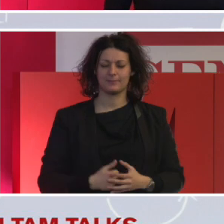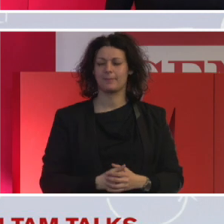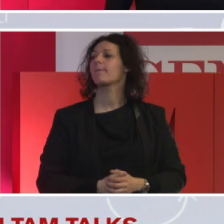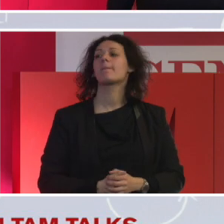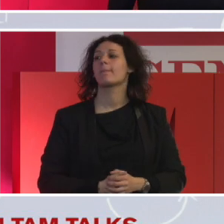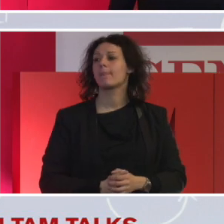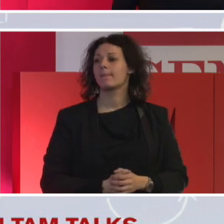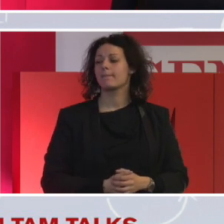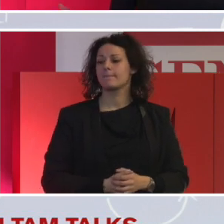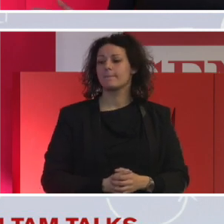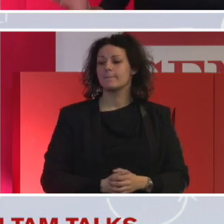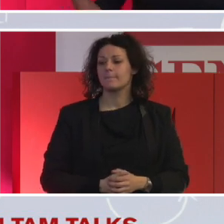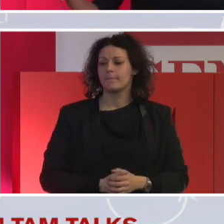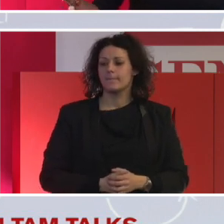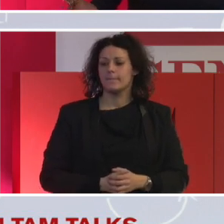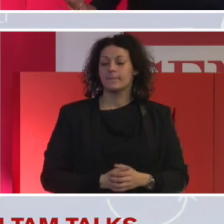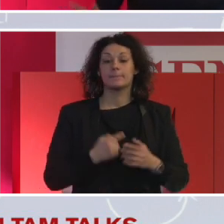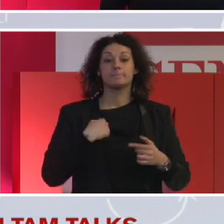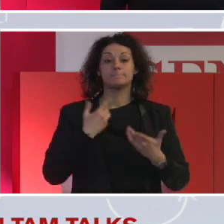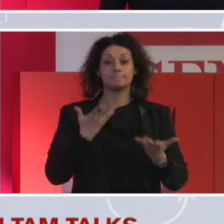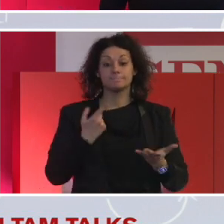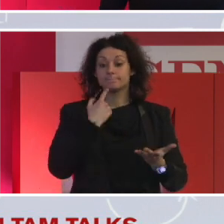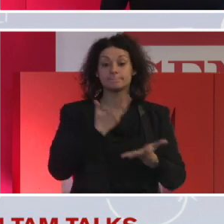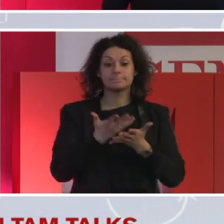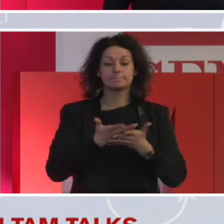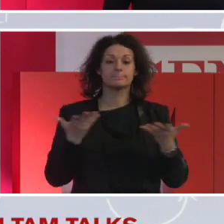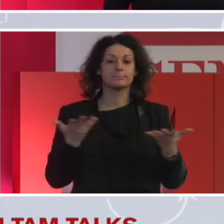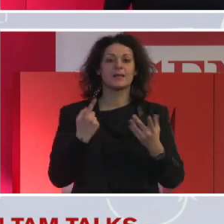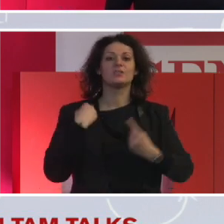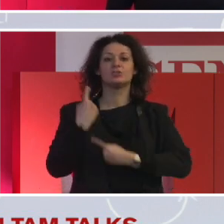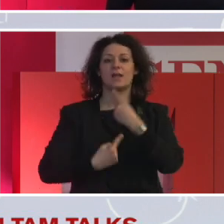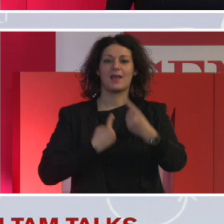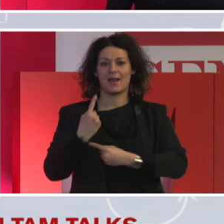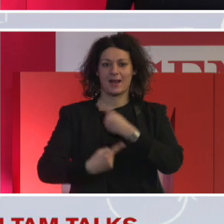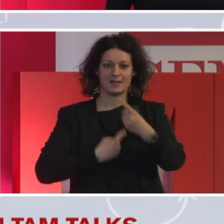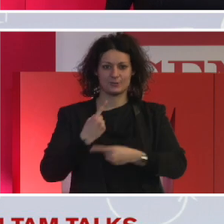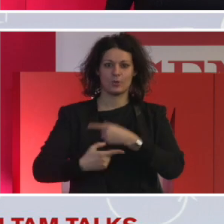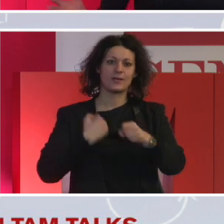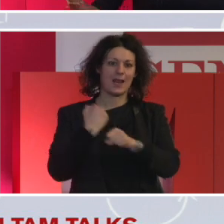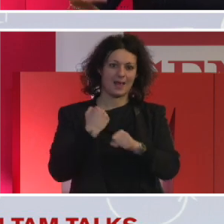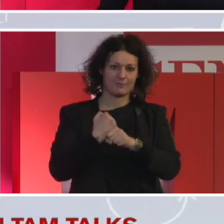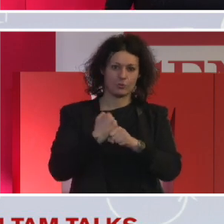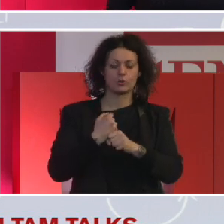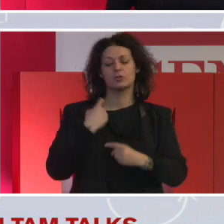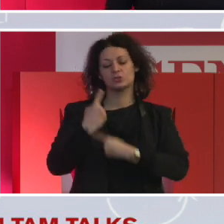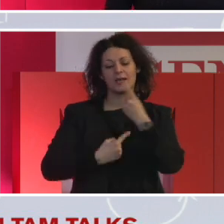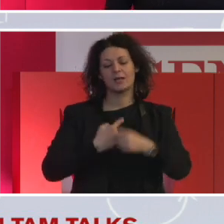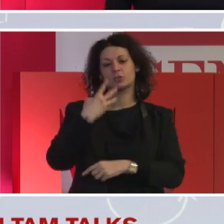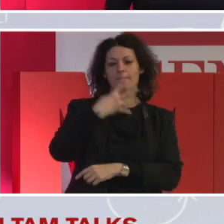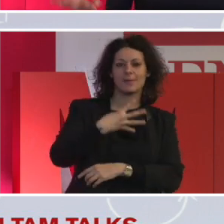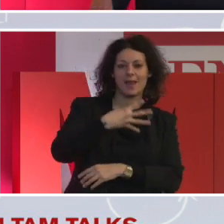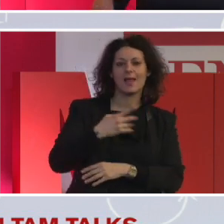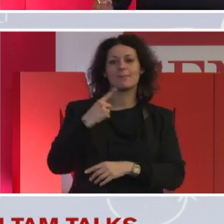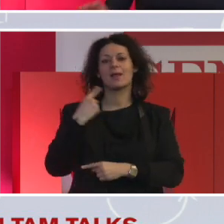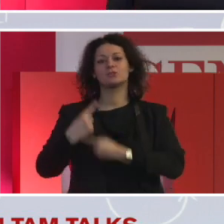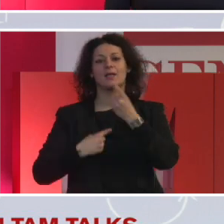introdotto, io parlerò delle generazioni di lavoro, in particolar modo millennials, ma anche generazioni Z, che è la nuova generazione.